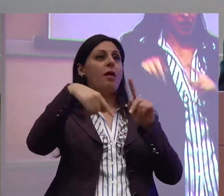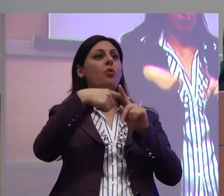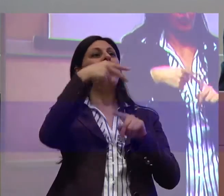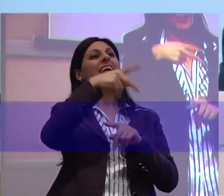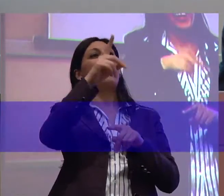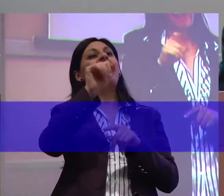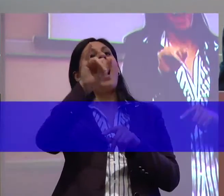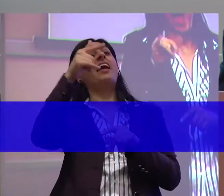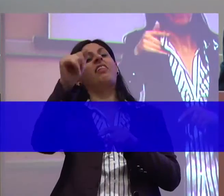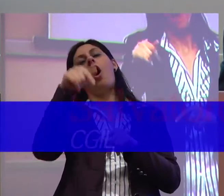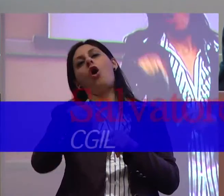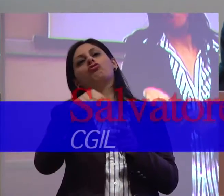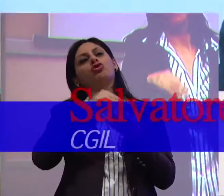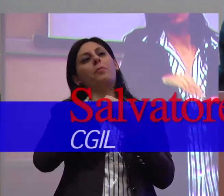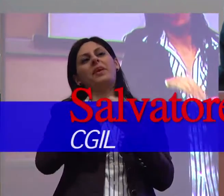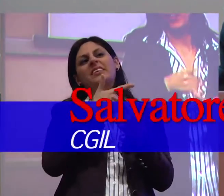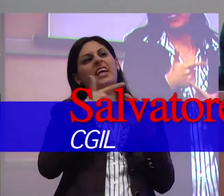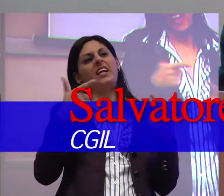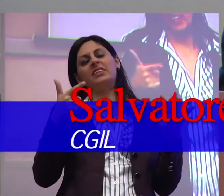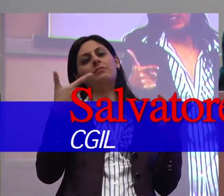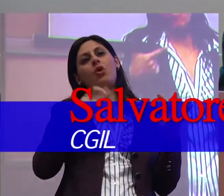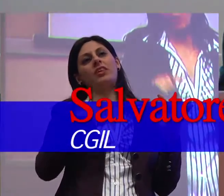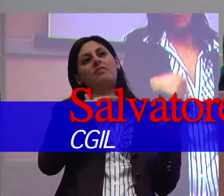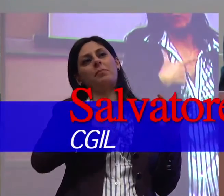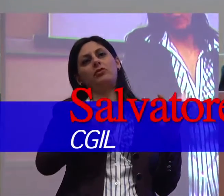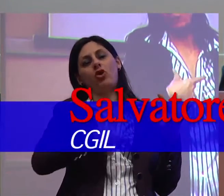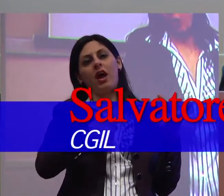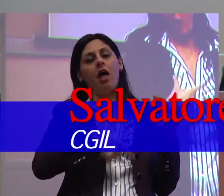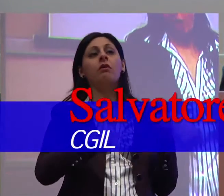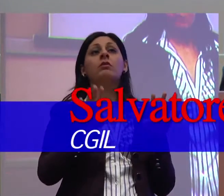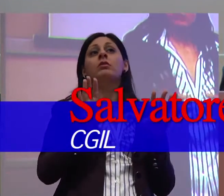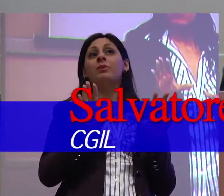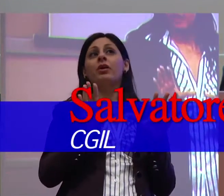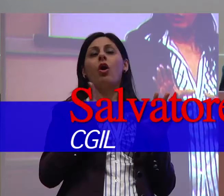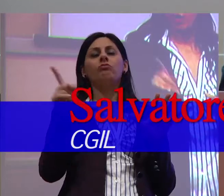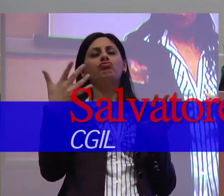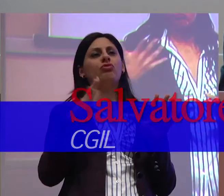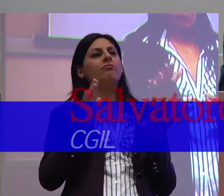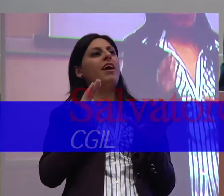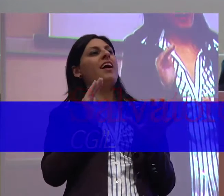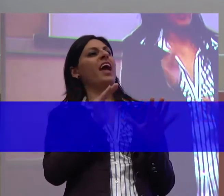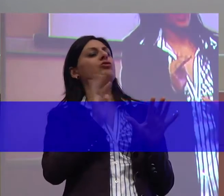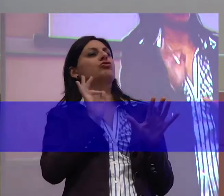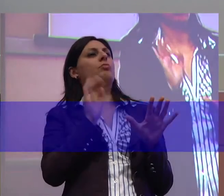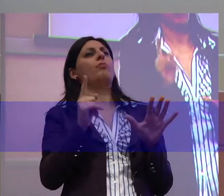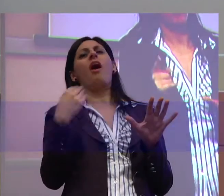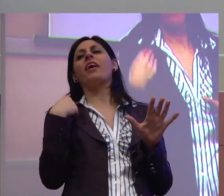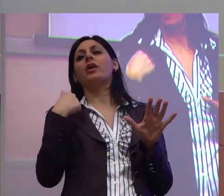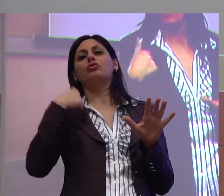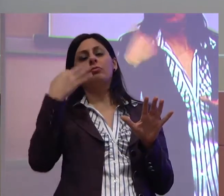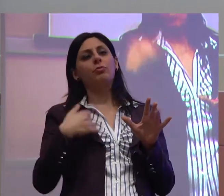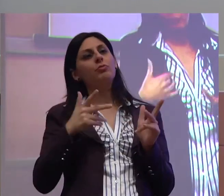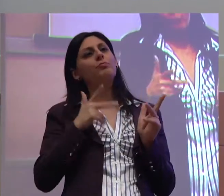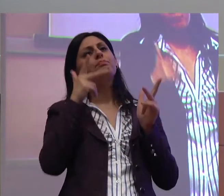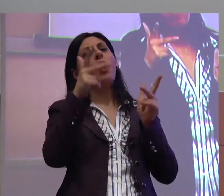essere qui con voi per motivi personali ma che ha chiesto appunto di portare un